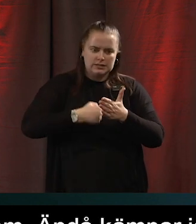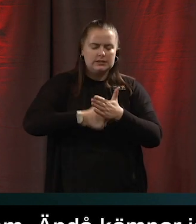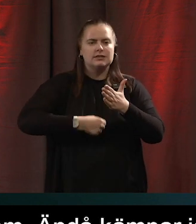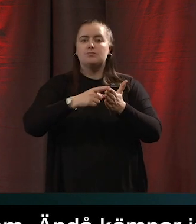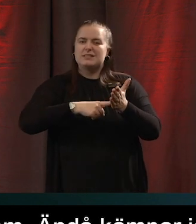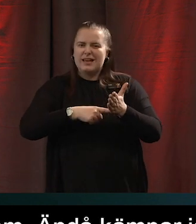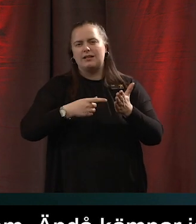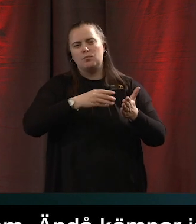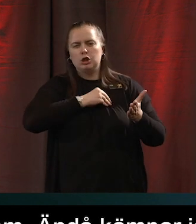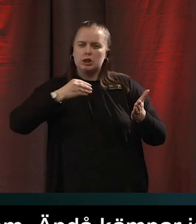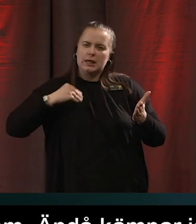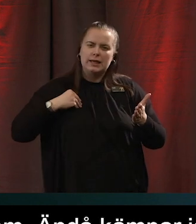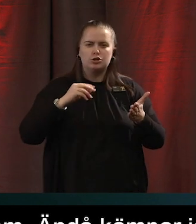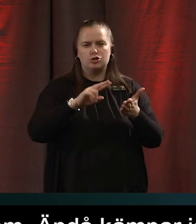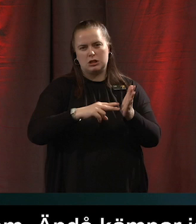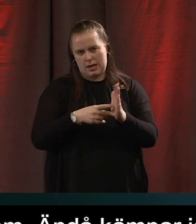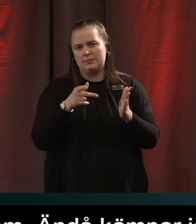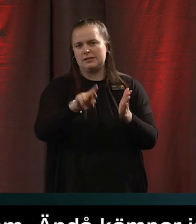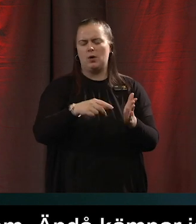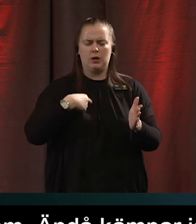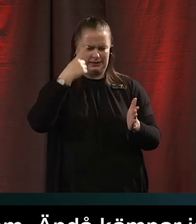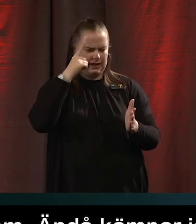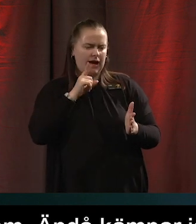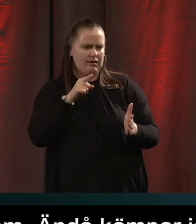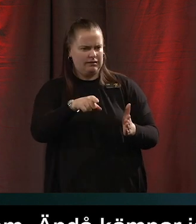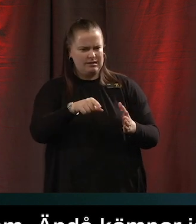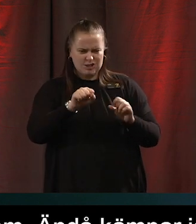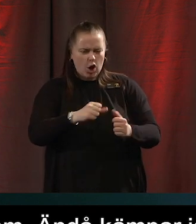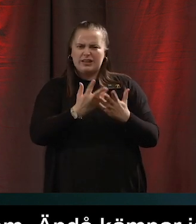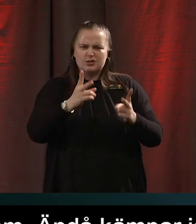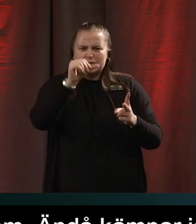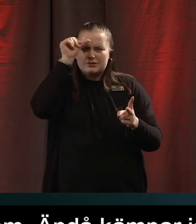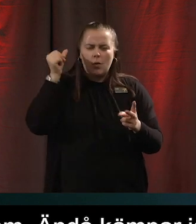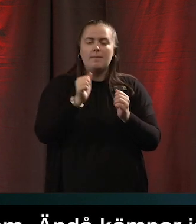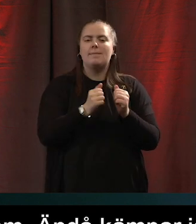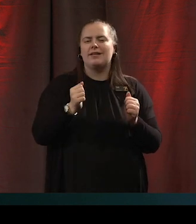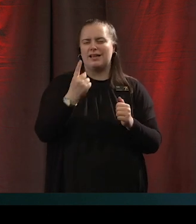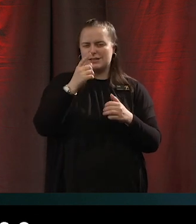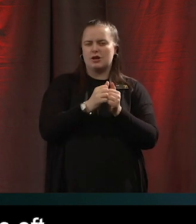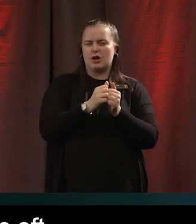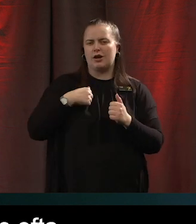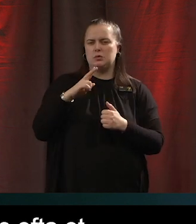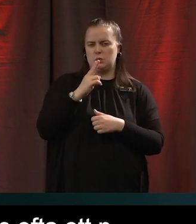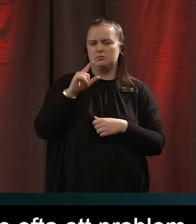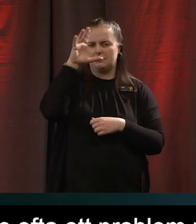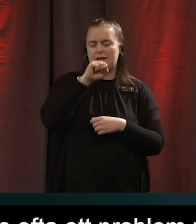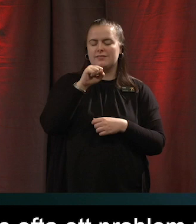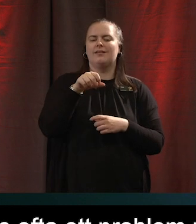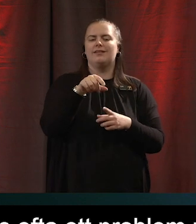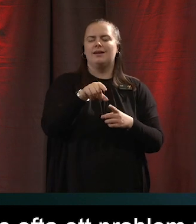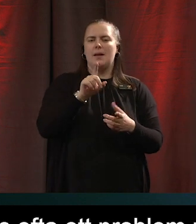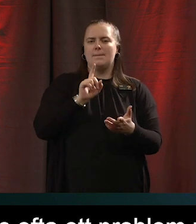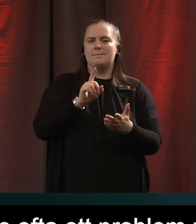det vara det borde inte vara så här svårt. Och jag tror att vad jag förstod är att där finns det ofta ett problem med målet.